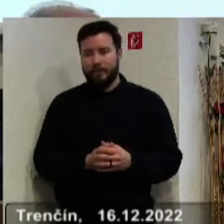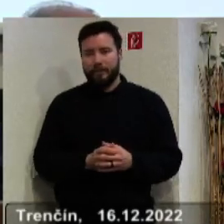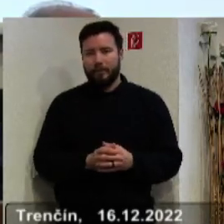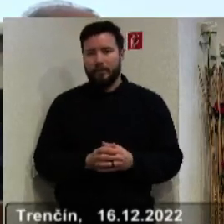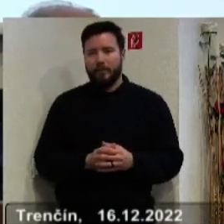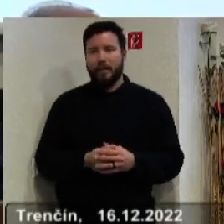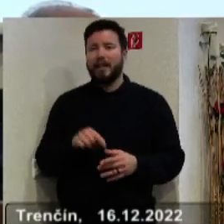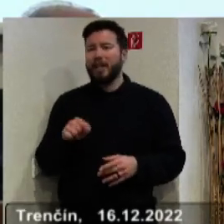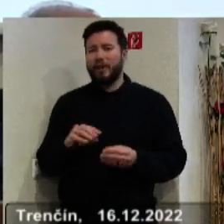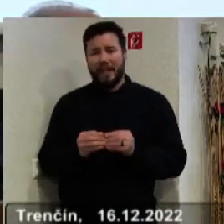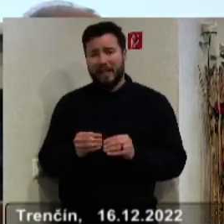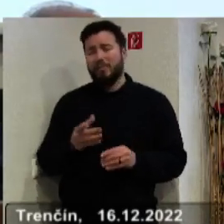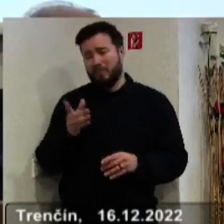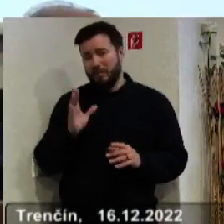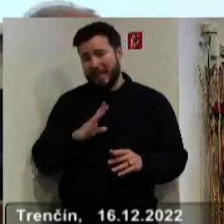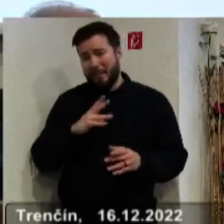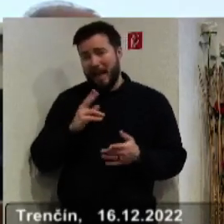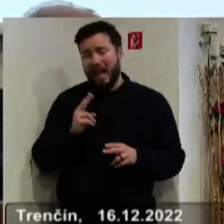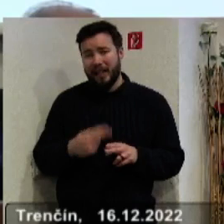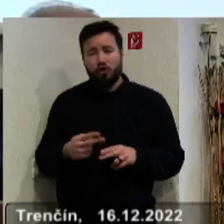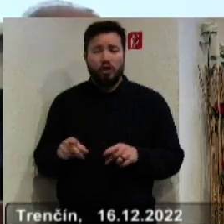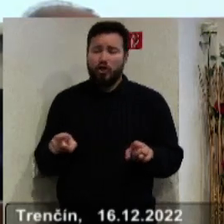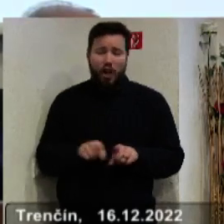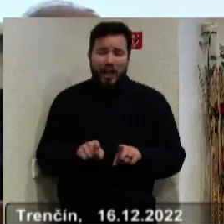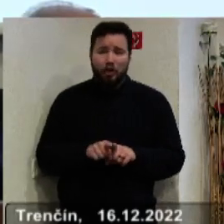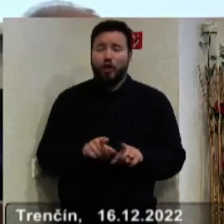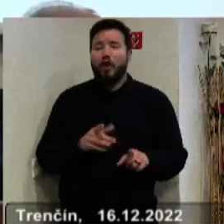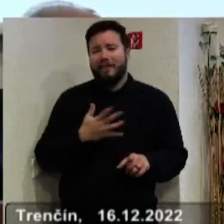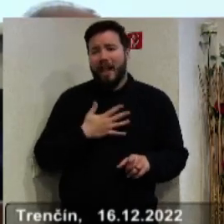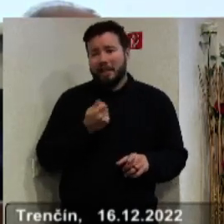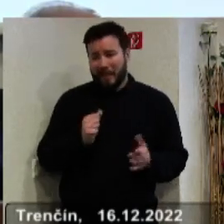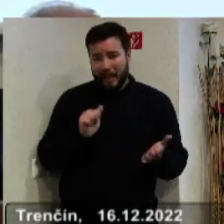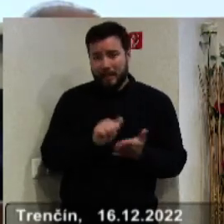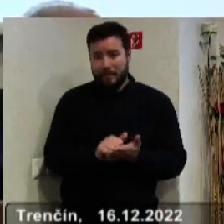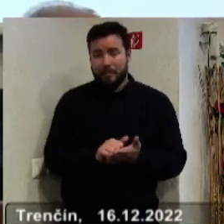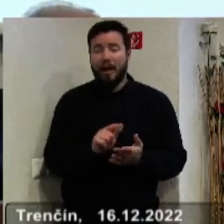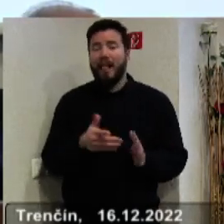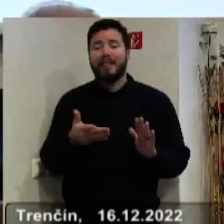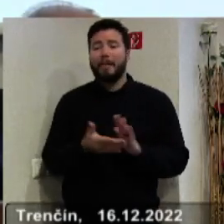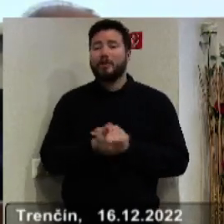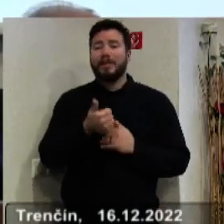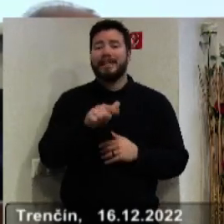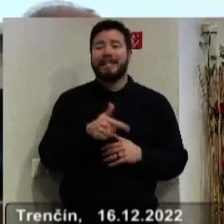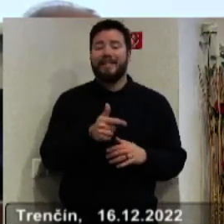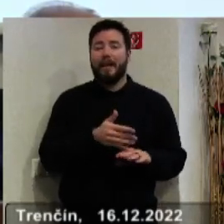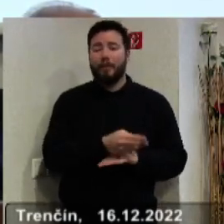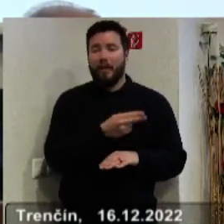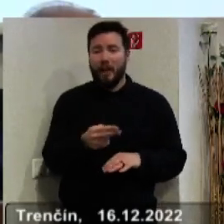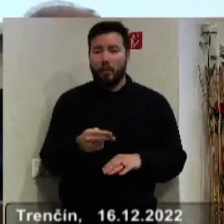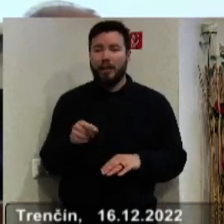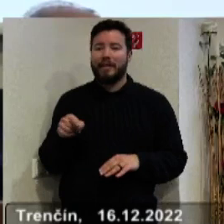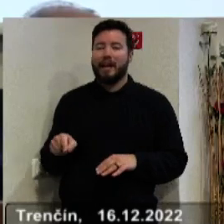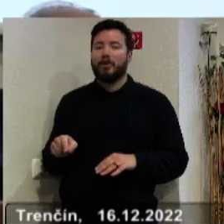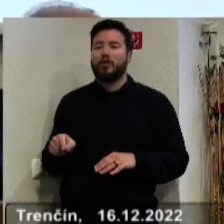rámci TSK tak, či tak, síce v dlhšom časovom období a za vlastné financie, ale teda namiesto 1,2 milióna vynácto takto